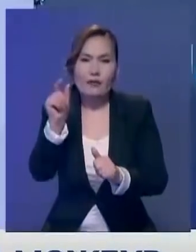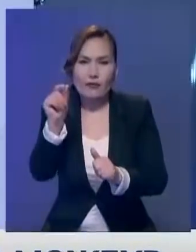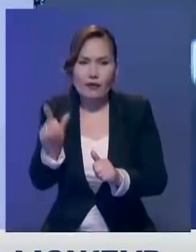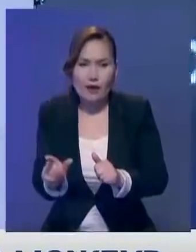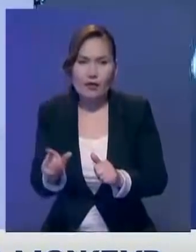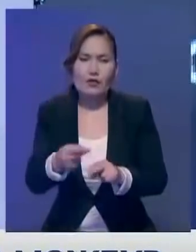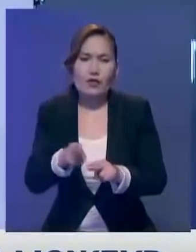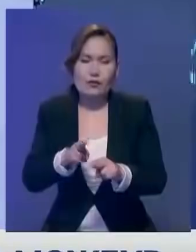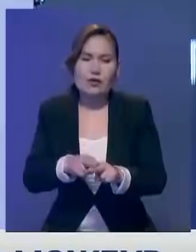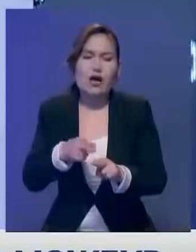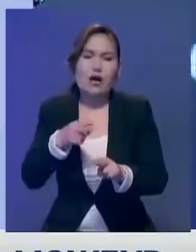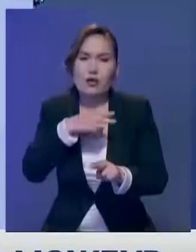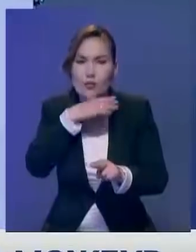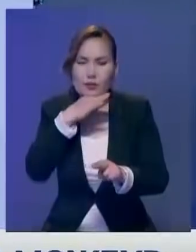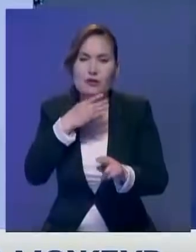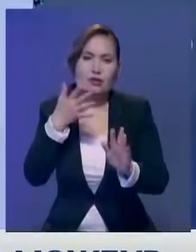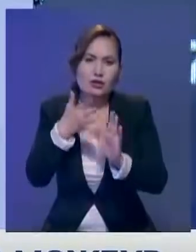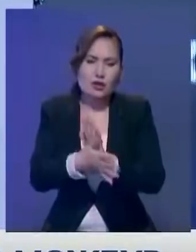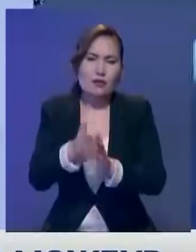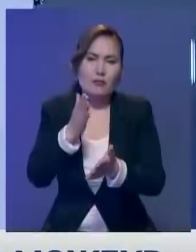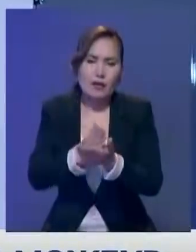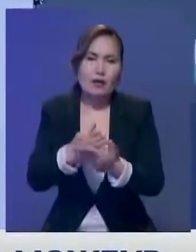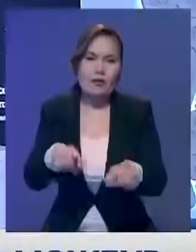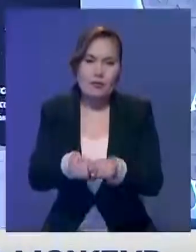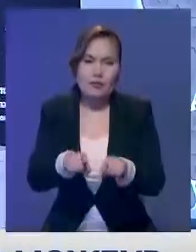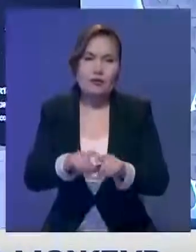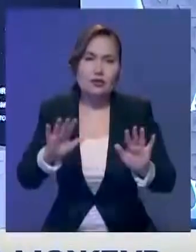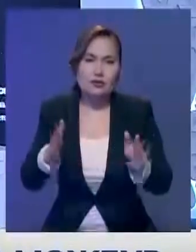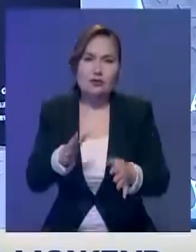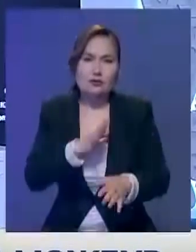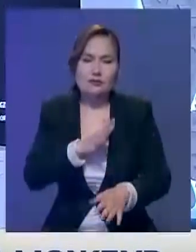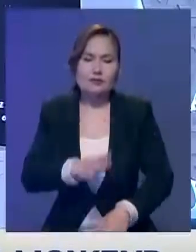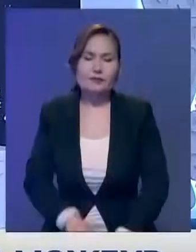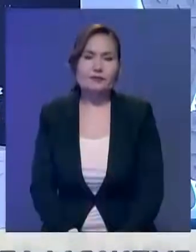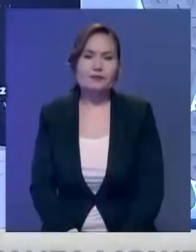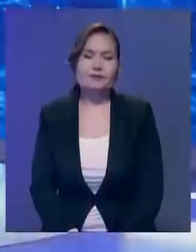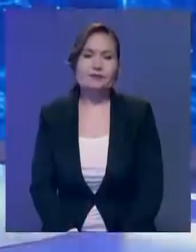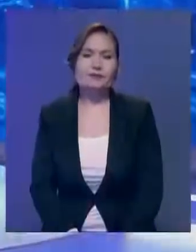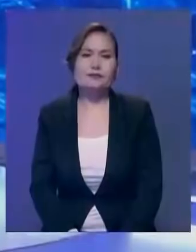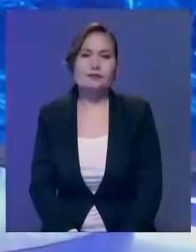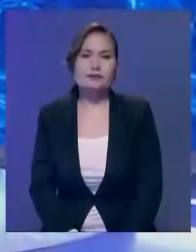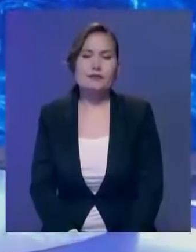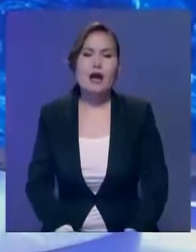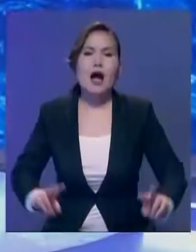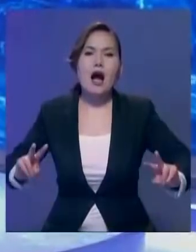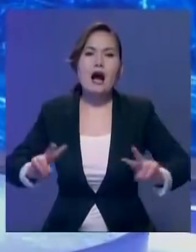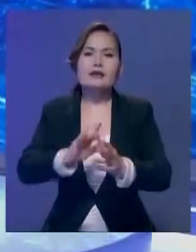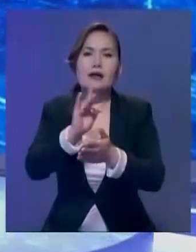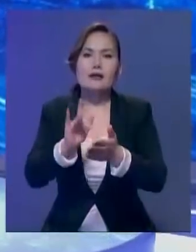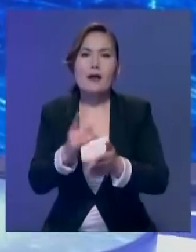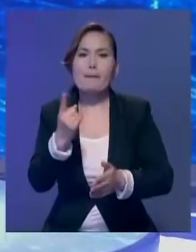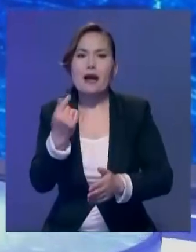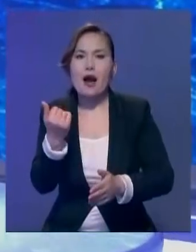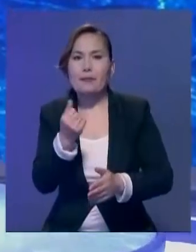доза шығын әрине болуы мүмкін. Ондай жағдайлар әрине болып тә жатыр. Қазақстандық Ел ордада бір